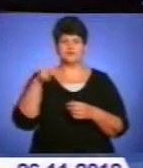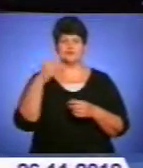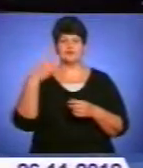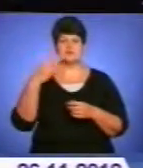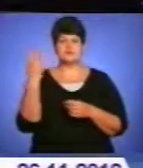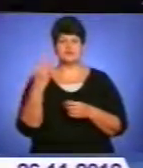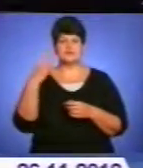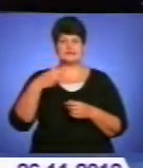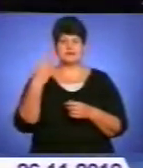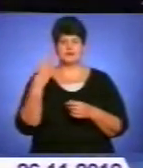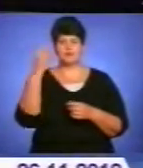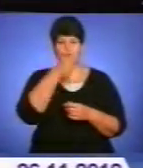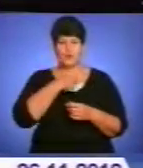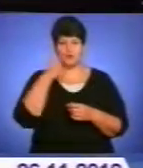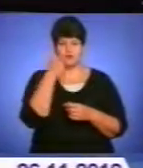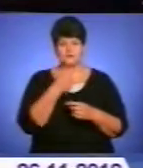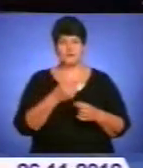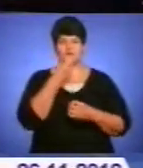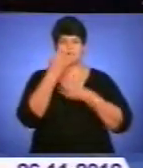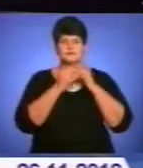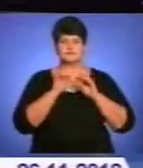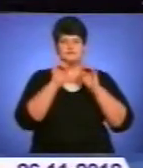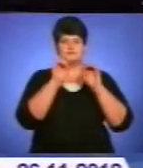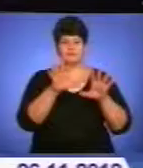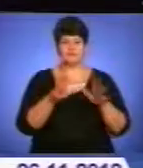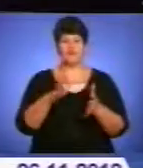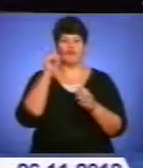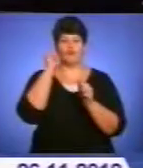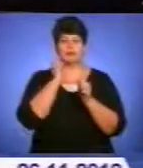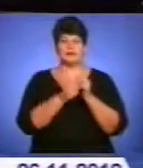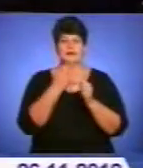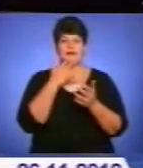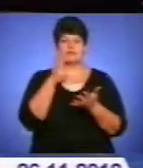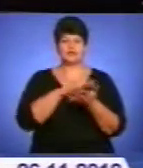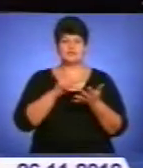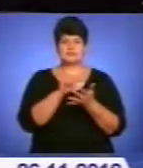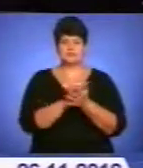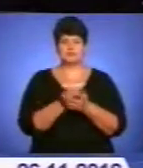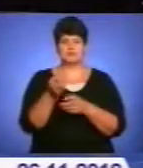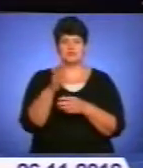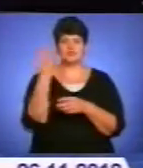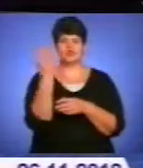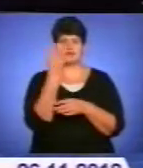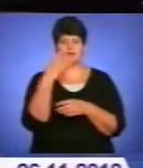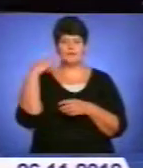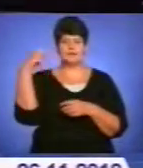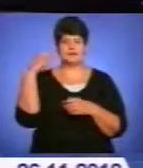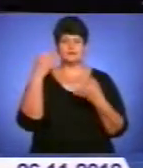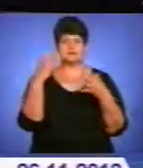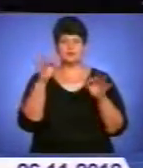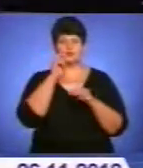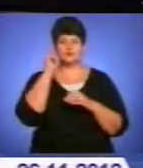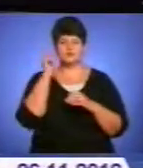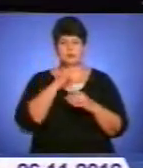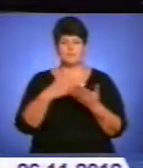хвилиною мовчання та квітами до меморіалу «Вбитим геноцидом» у столиці прийшли усі четверо президентів незалежної України – політичні